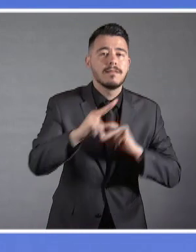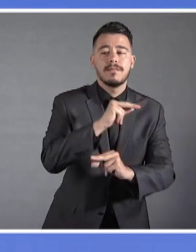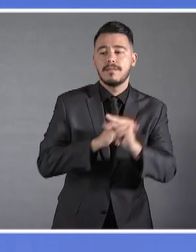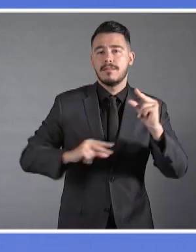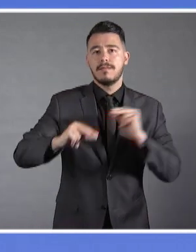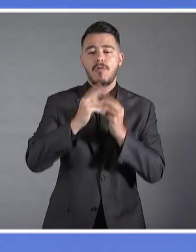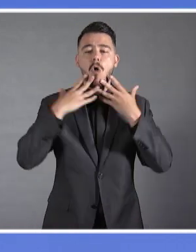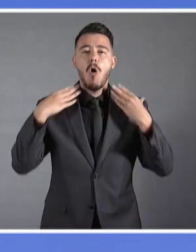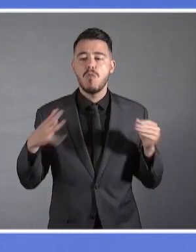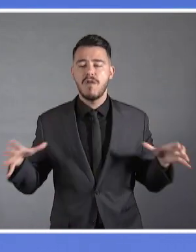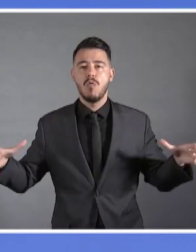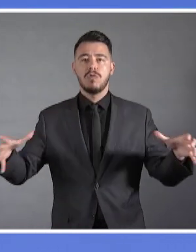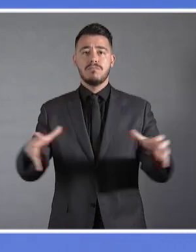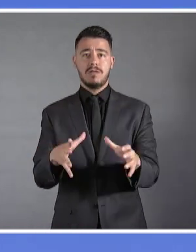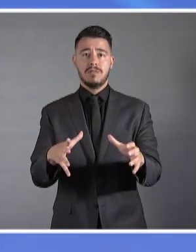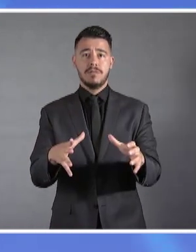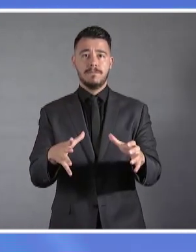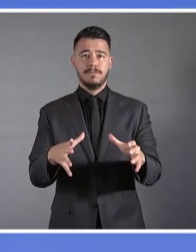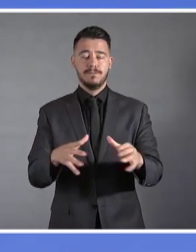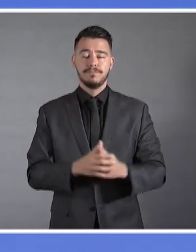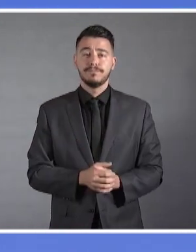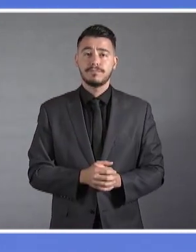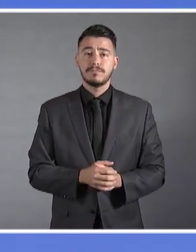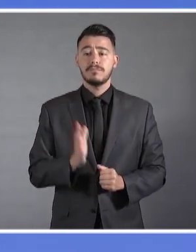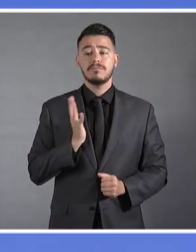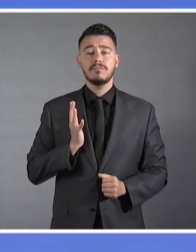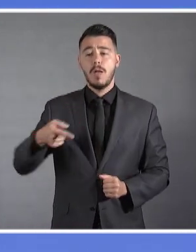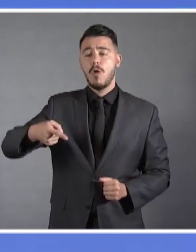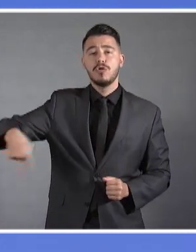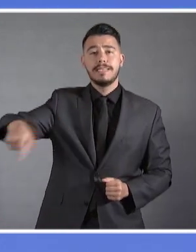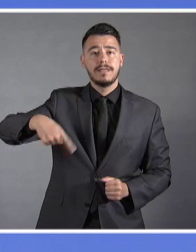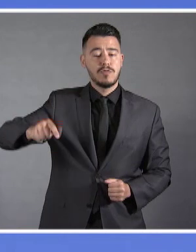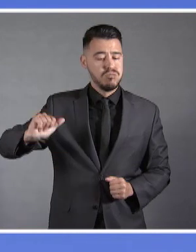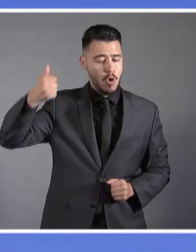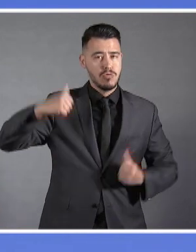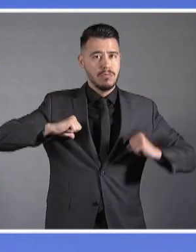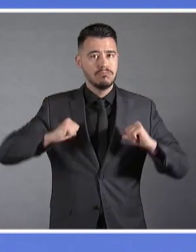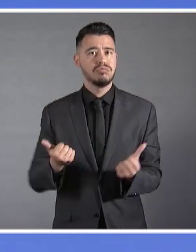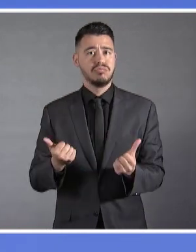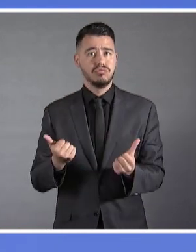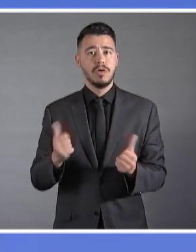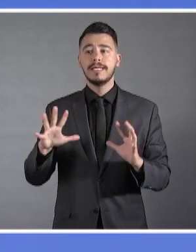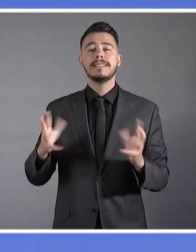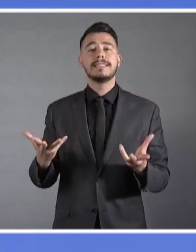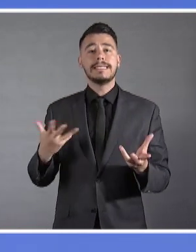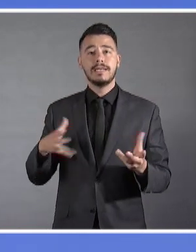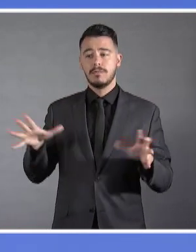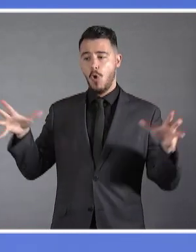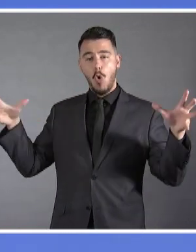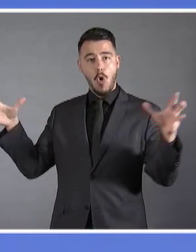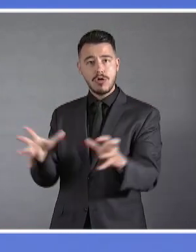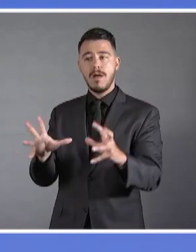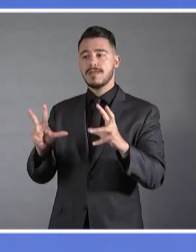που πρώτοι οι πολίτες πήραν την πρωτοβουλία να συναντηθούν και να συνεπάρχουν. Και που